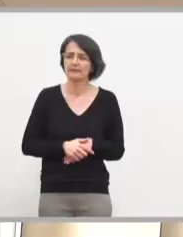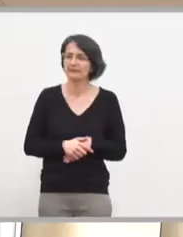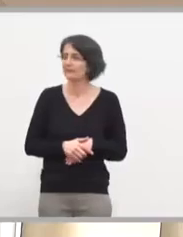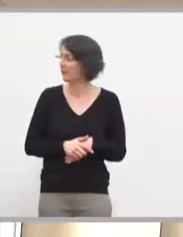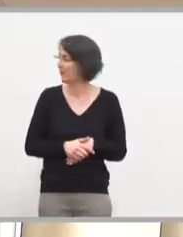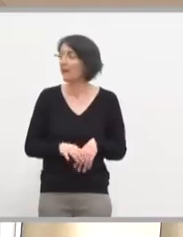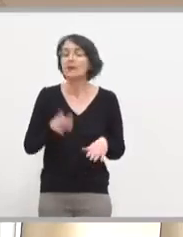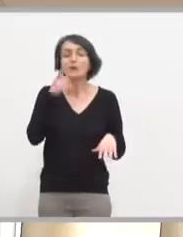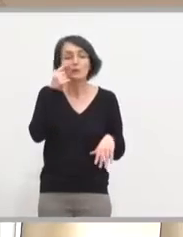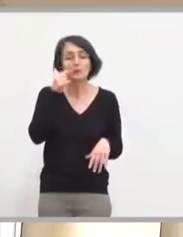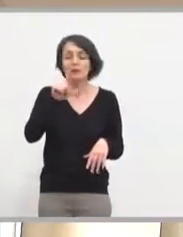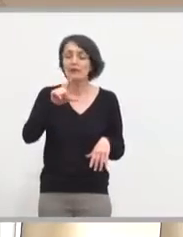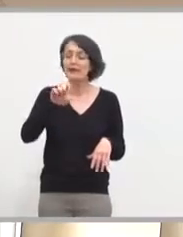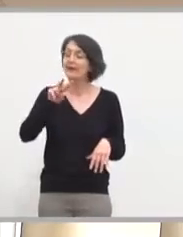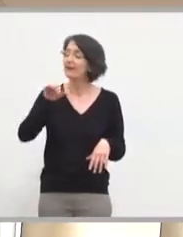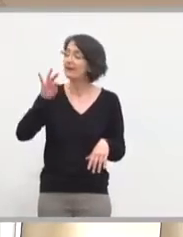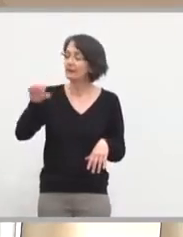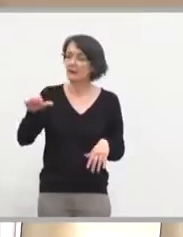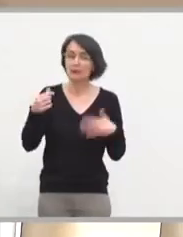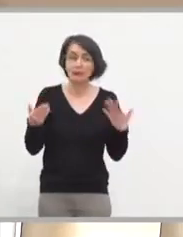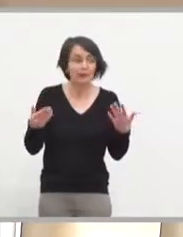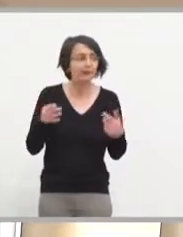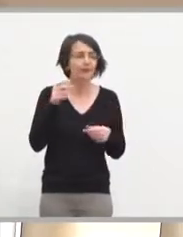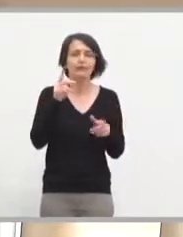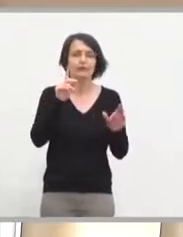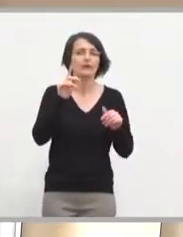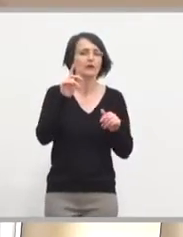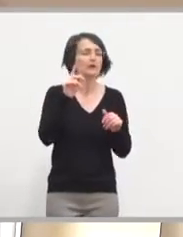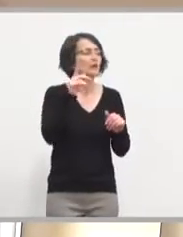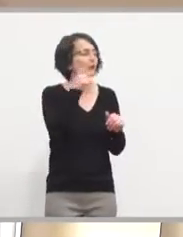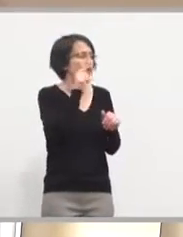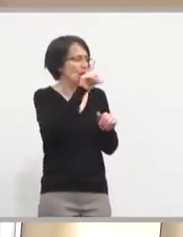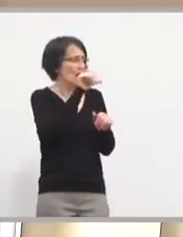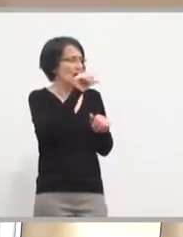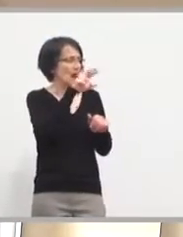Monsieur Lévita. Alors, en principe, pour répondre à Monsieur, à Monsieur Larue,